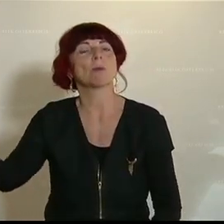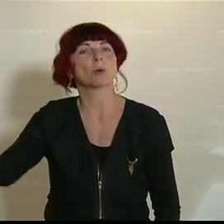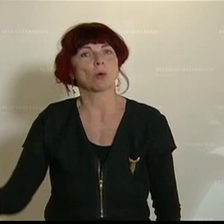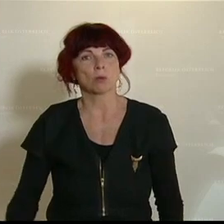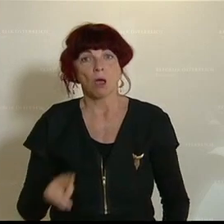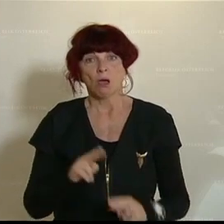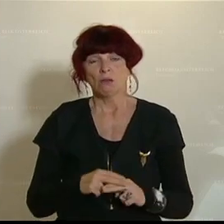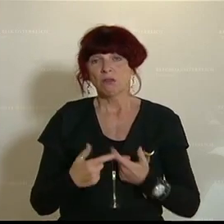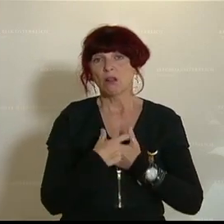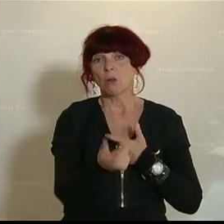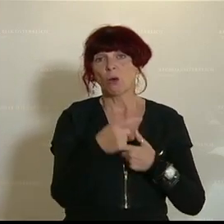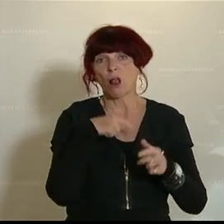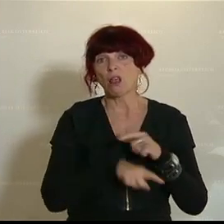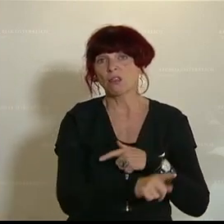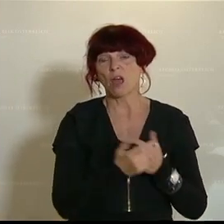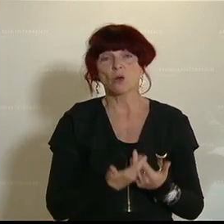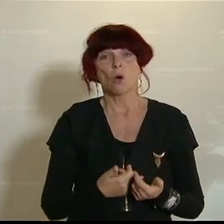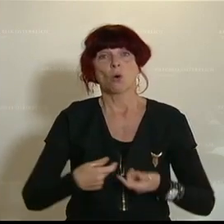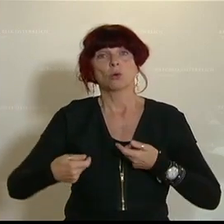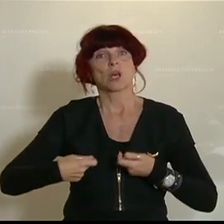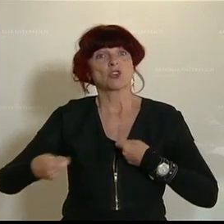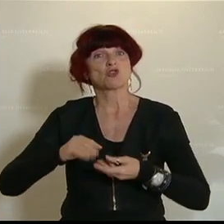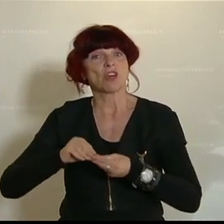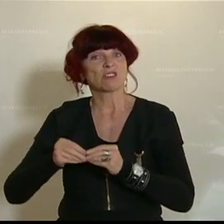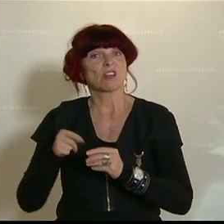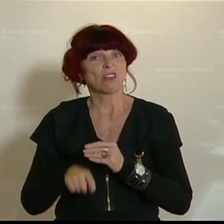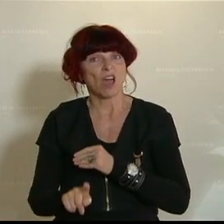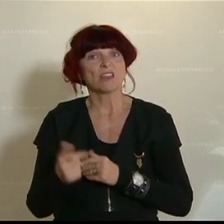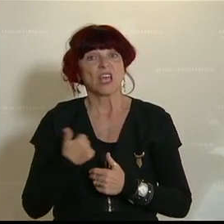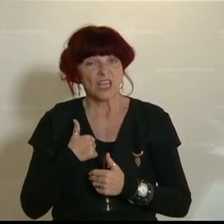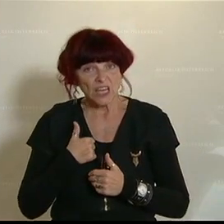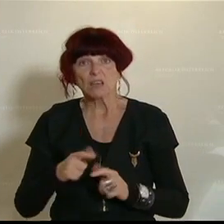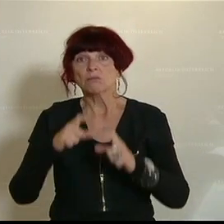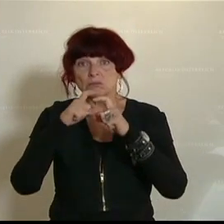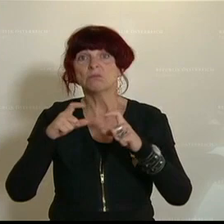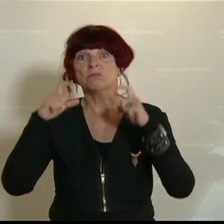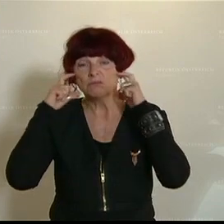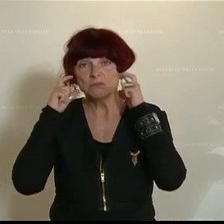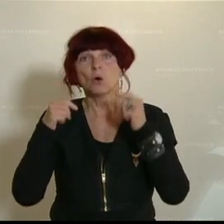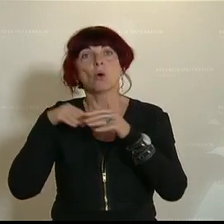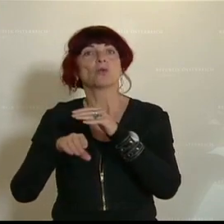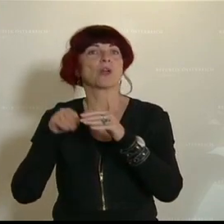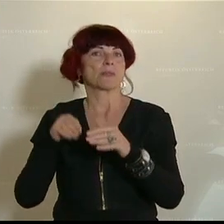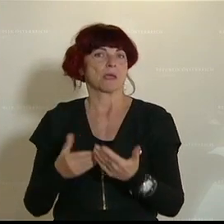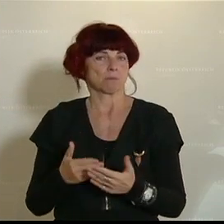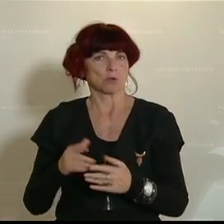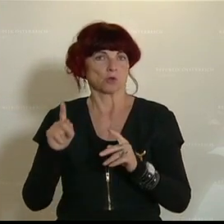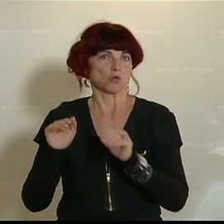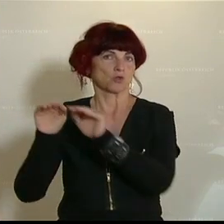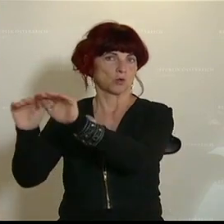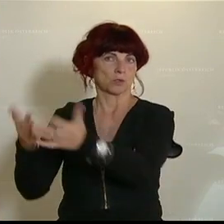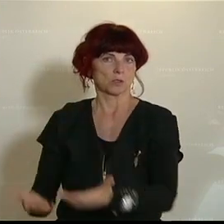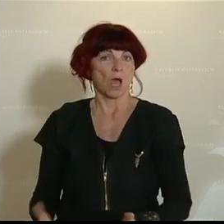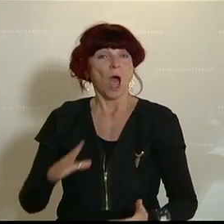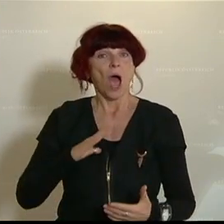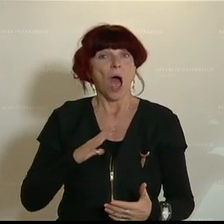Lokal hineingehe oder in einen Handelsbetrieb hineingehe, um den Unternehmer zu schützen. Aber alle wissen schon mittlerweile, dass diese Maske vor